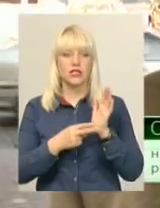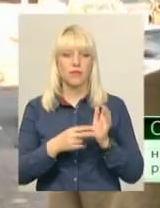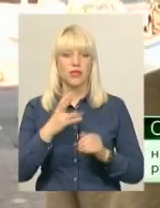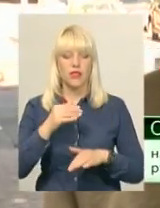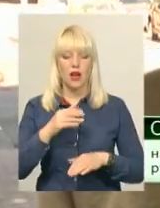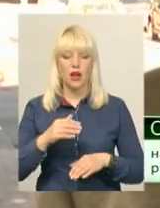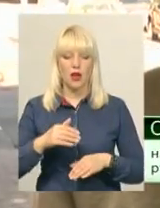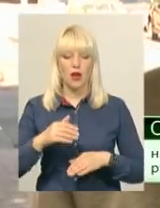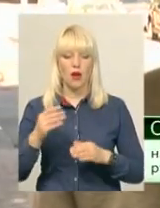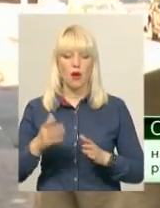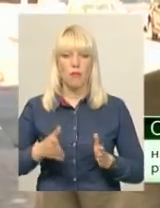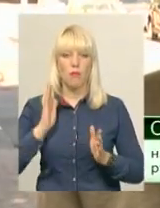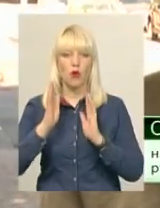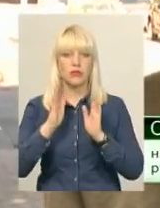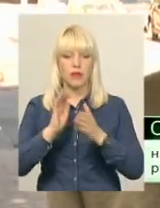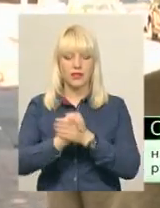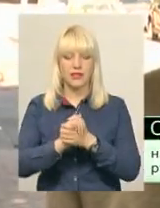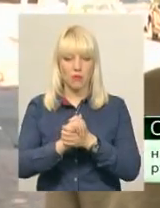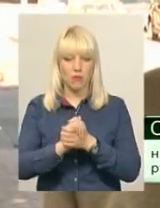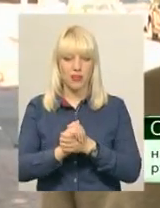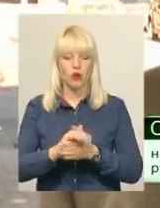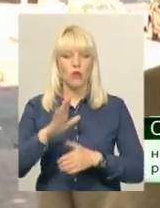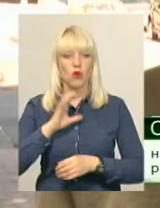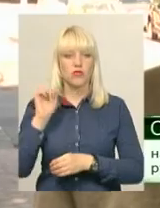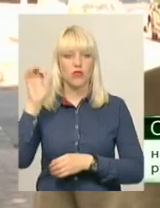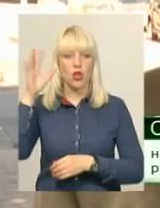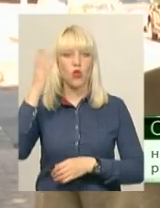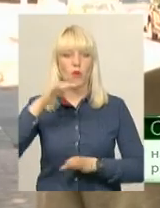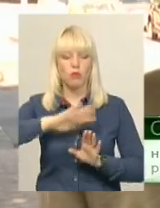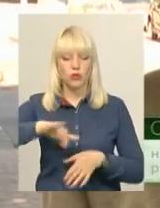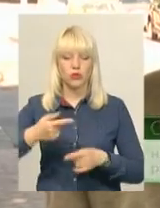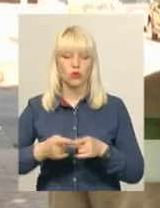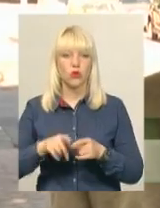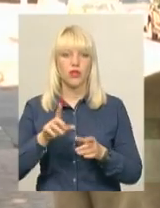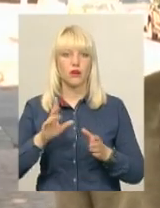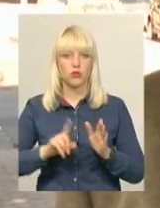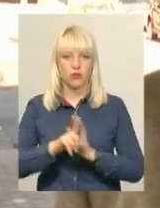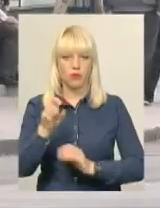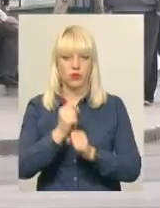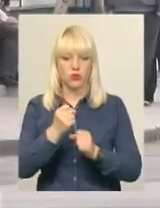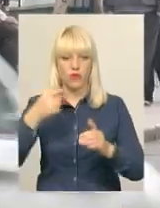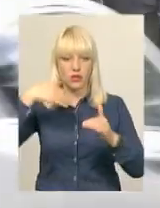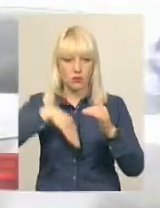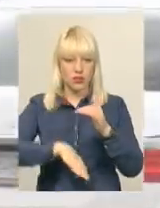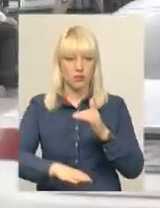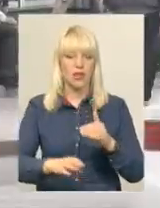світлофорний об'єкт, але після того, як ввели в експлуатацію підземний пішохідний перехід, світлофор демонтували.